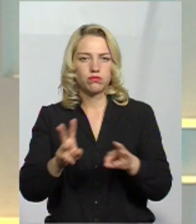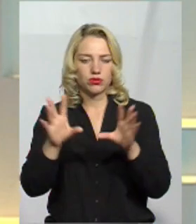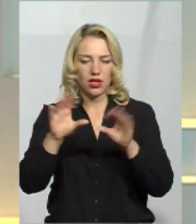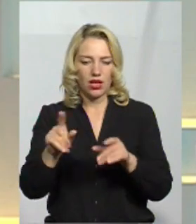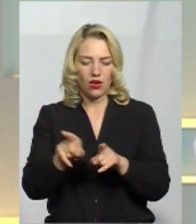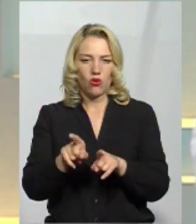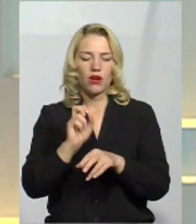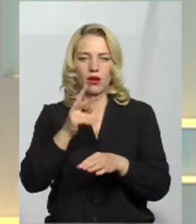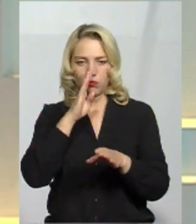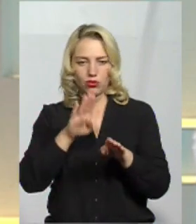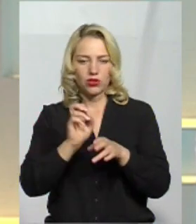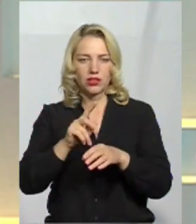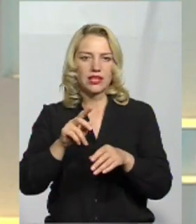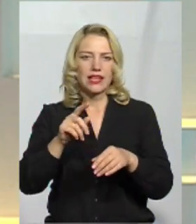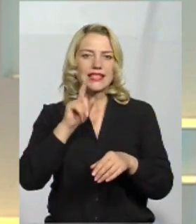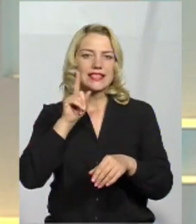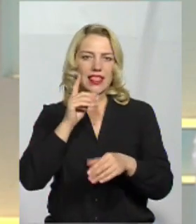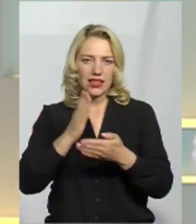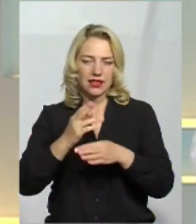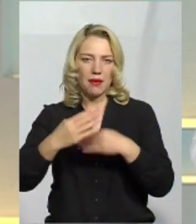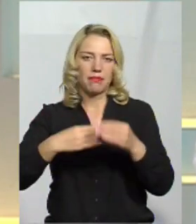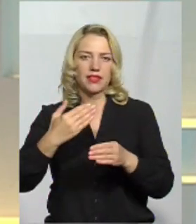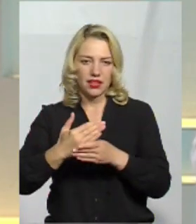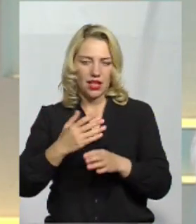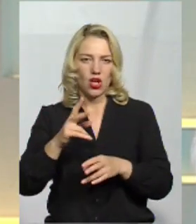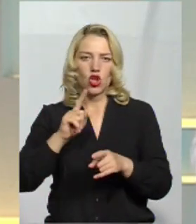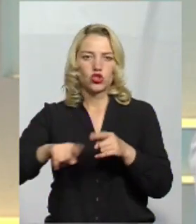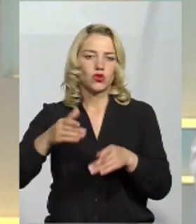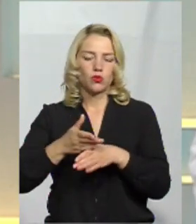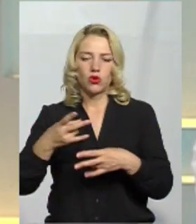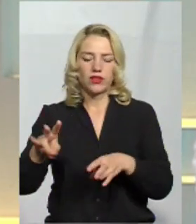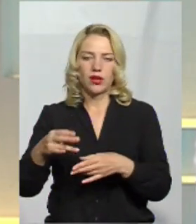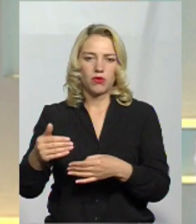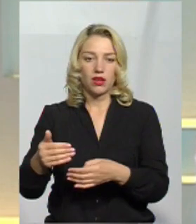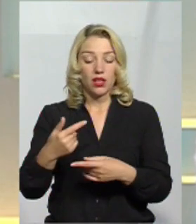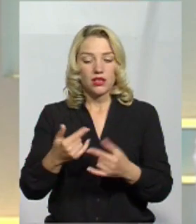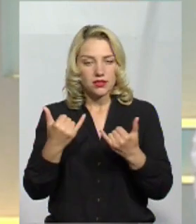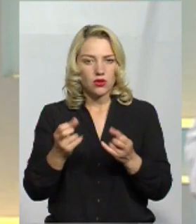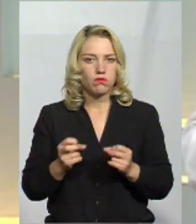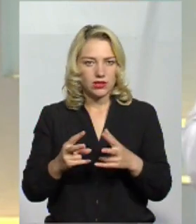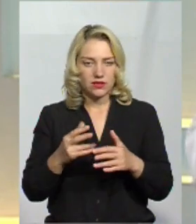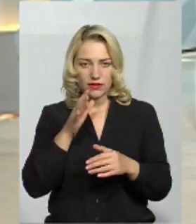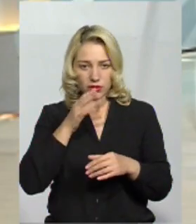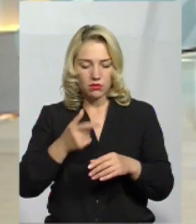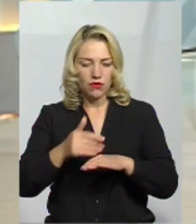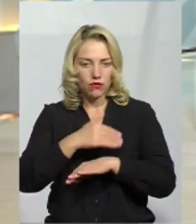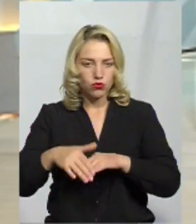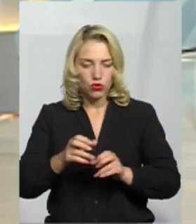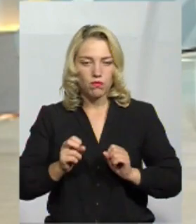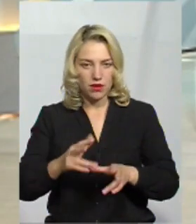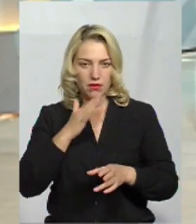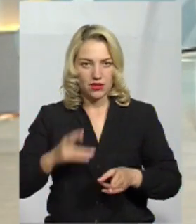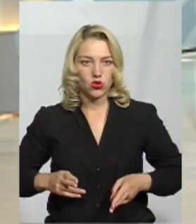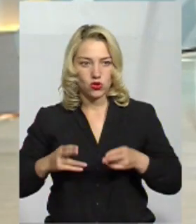дзвони на швидку. Ні, українець має право на захист. Зараз вулиці стали для нас небезпечними. Дуже багато